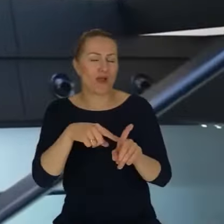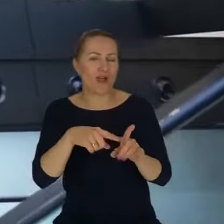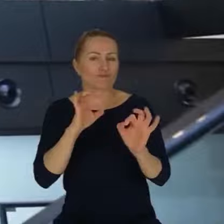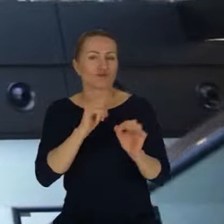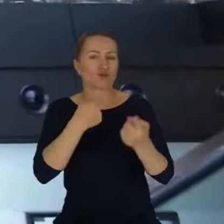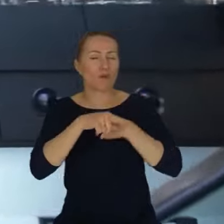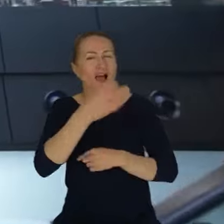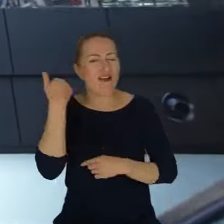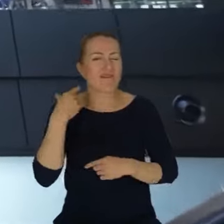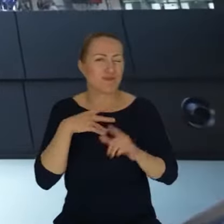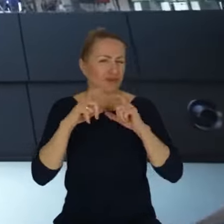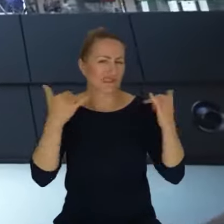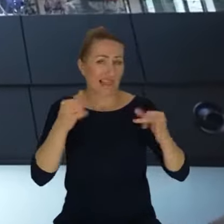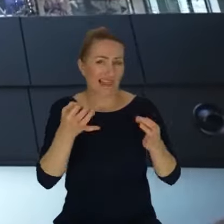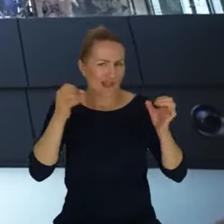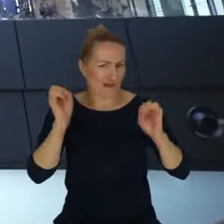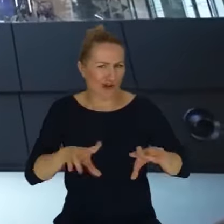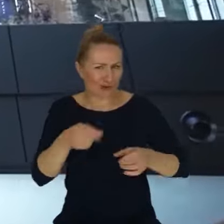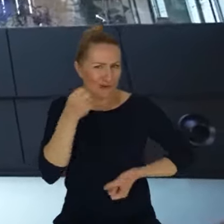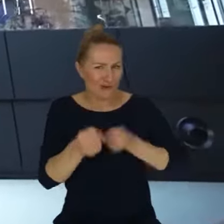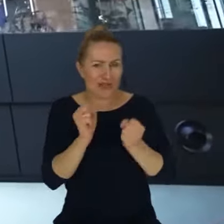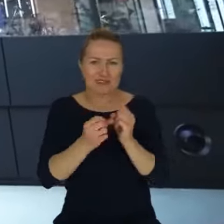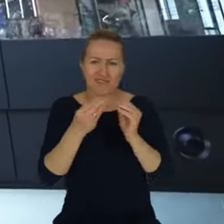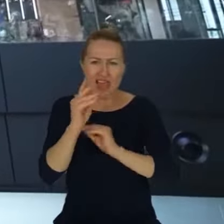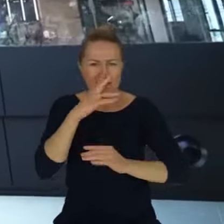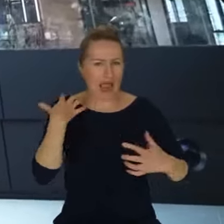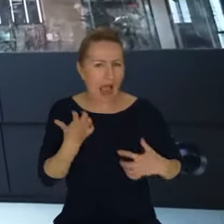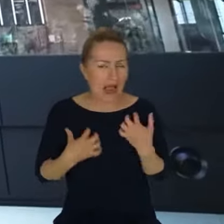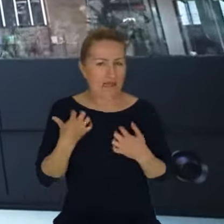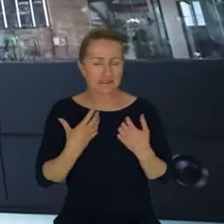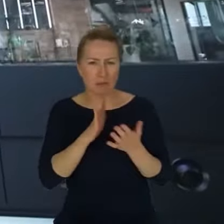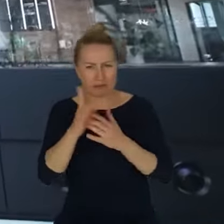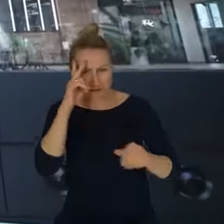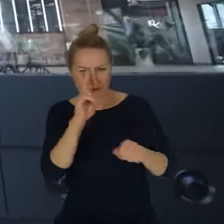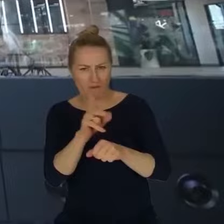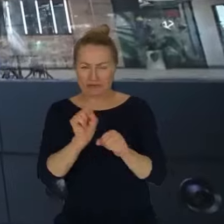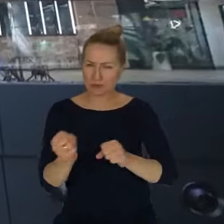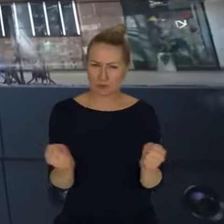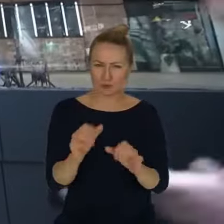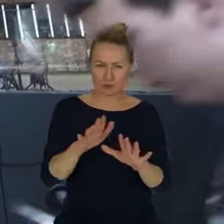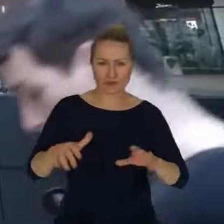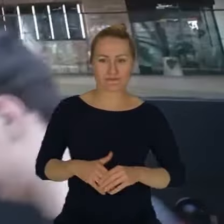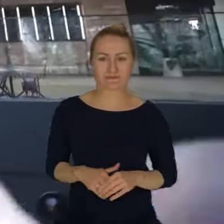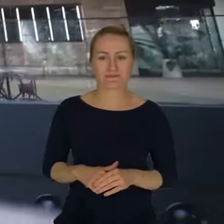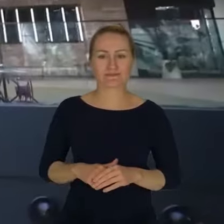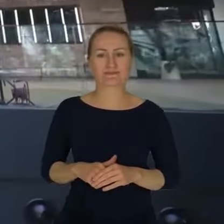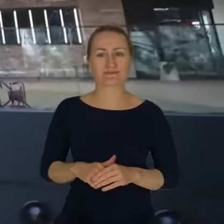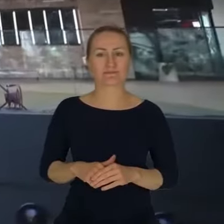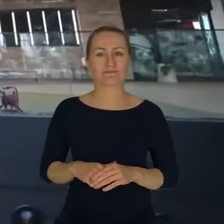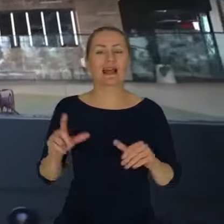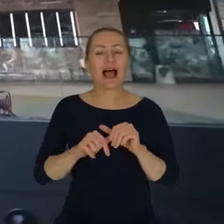teraz jest gorzej, teraz jest trudniej, teraz więcej jest agresji, takiej nieufności właśnie. Ale na przykład ja się specjalizowałem i uwielbiałem to robić,